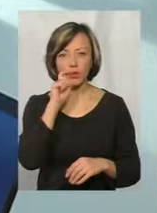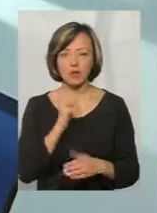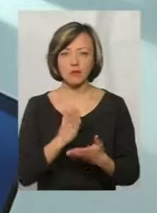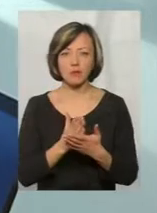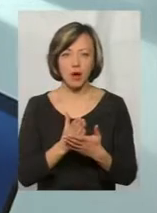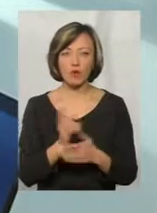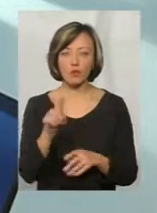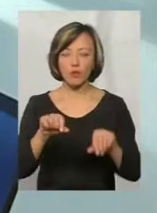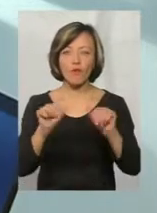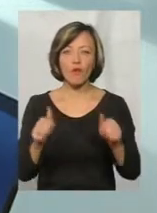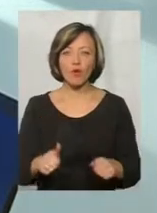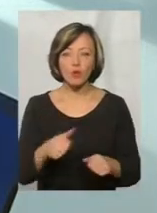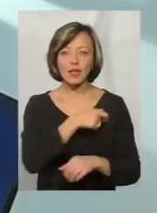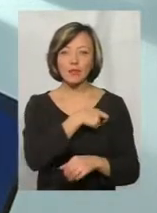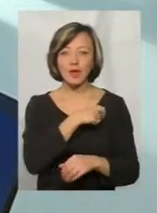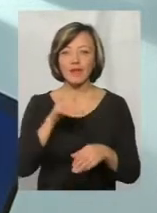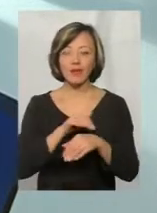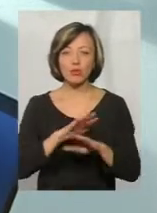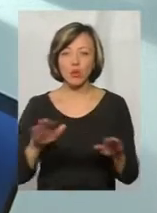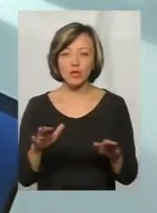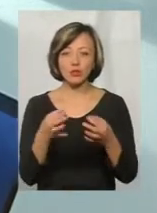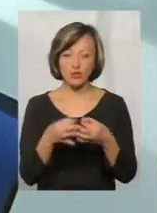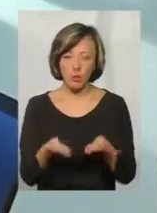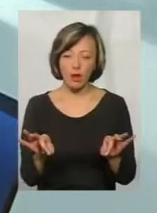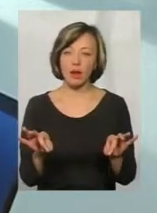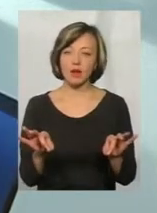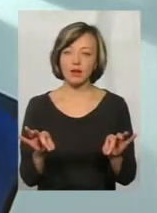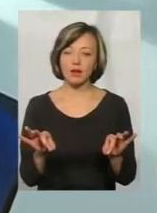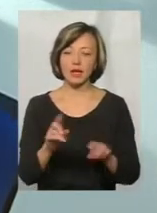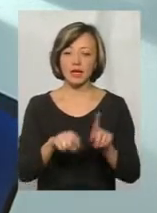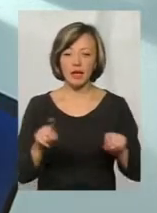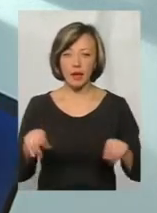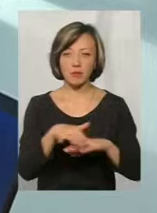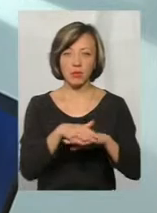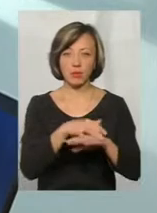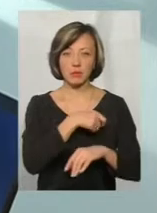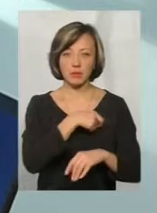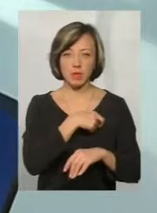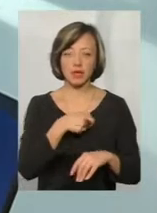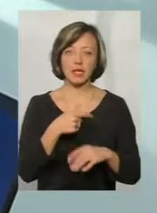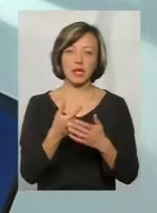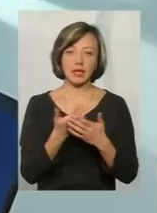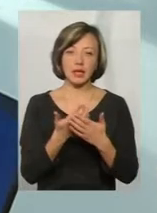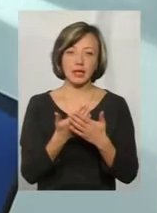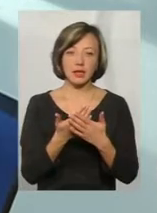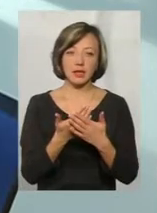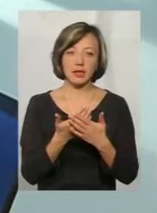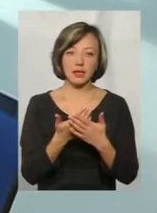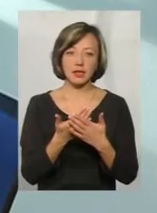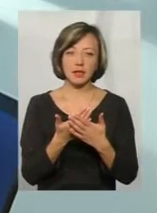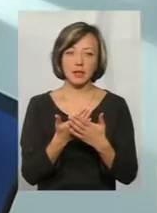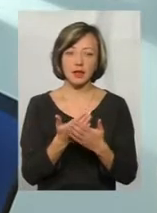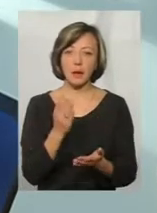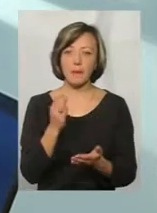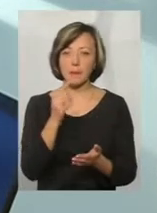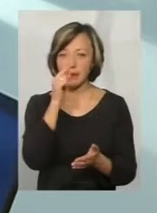маємо ту форму депутатської недоторканості, яка, власне, дозволяє деяким народним депутатам, навіть в значній їх частині, йти до